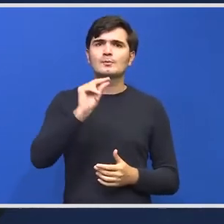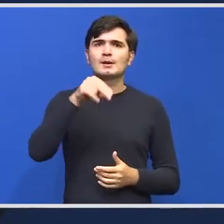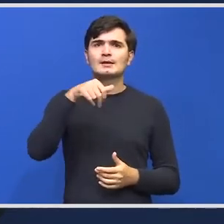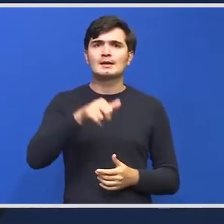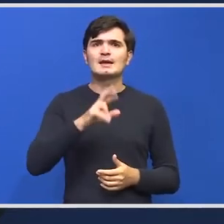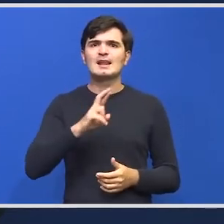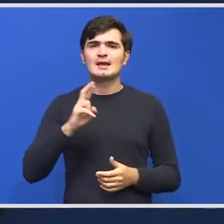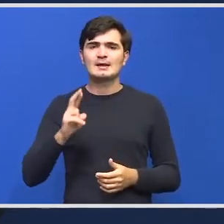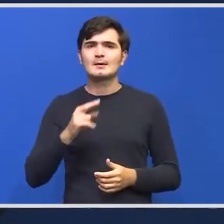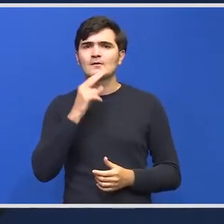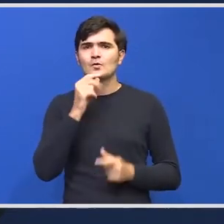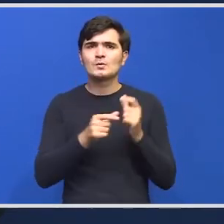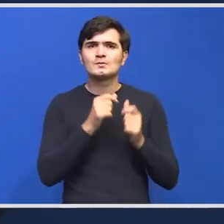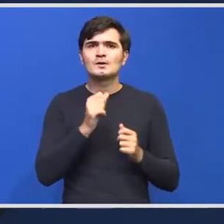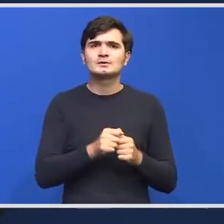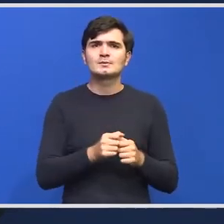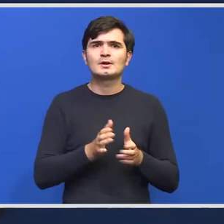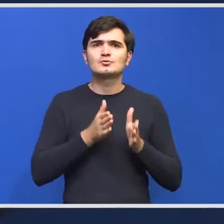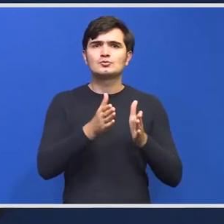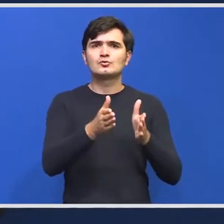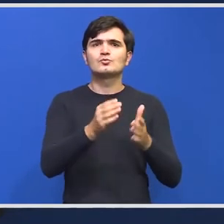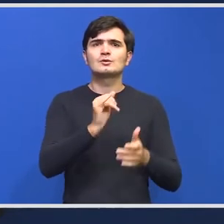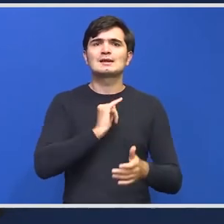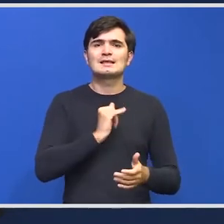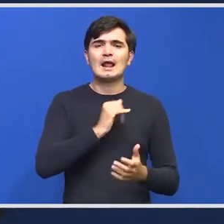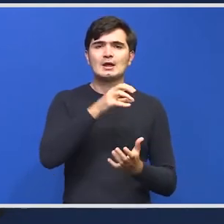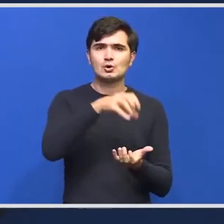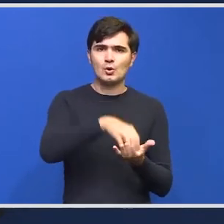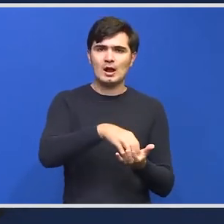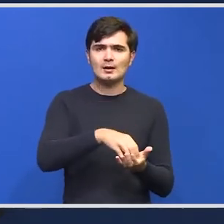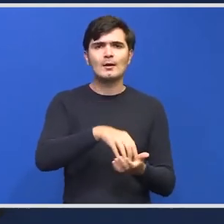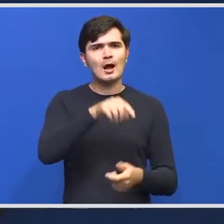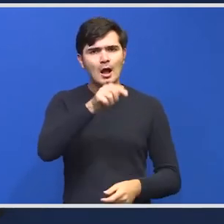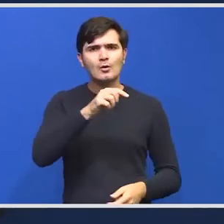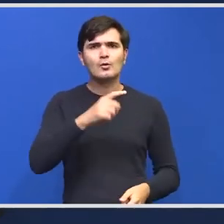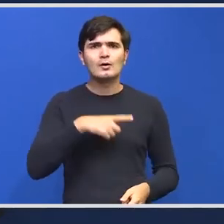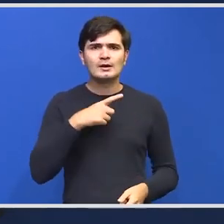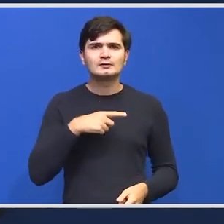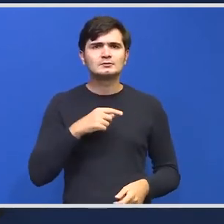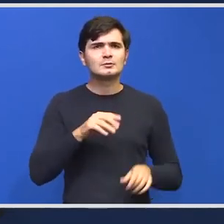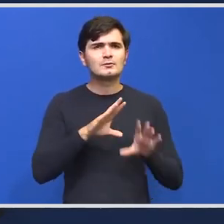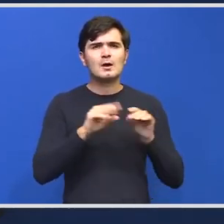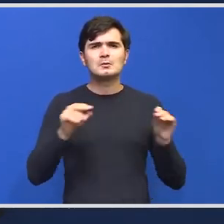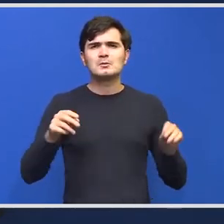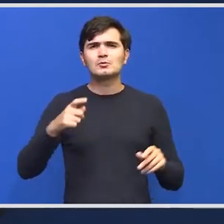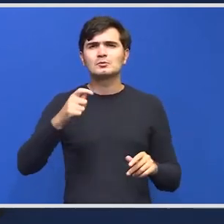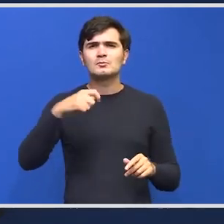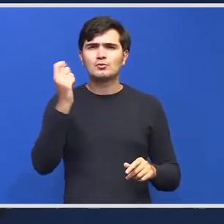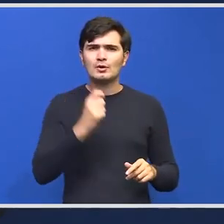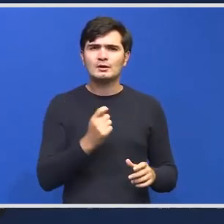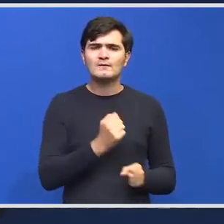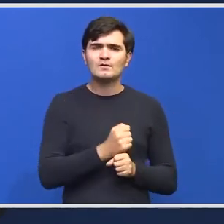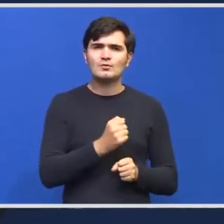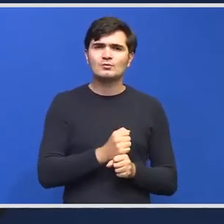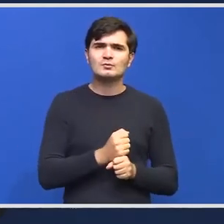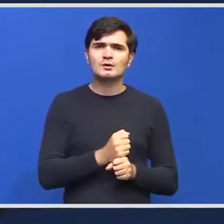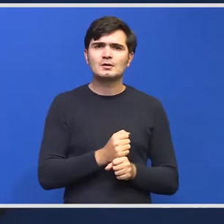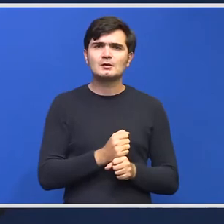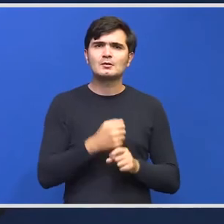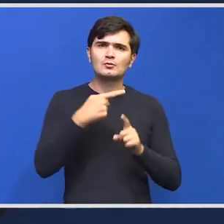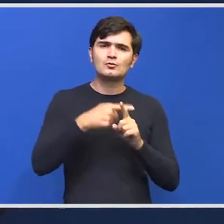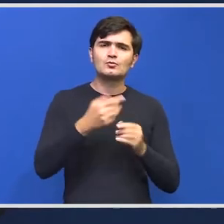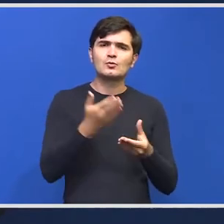Este vorba de în primul rând de drumuri de interes local unde există și foarte multe proiecte întocmite chiar și cu